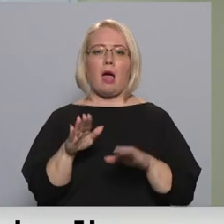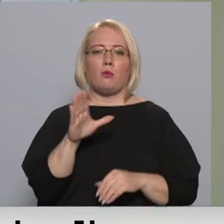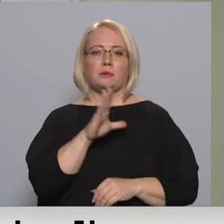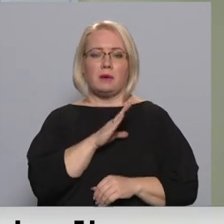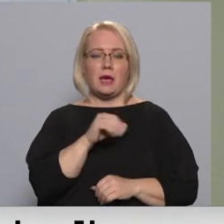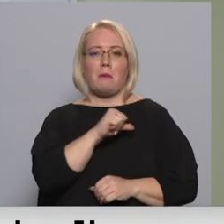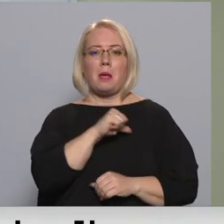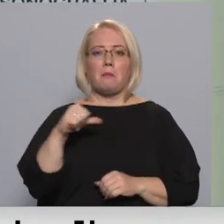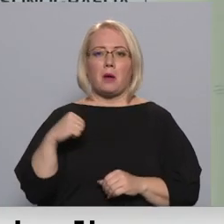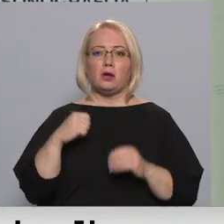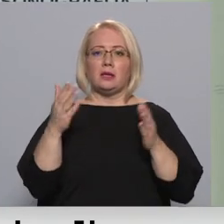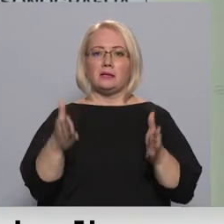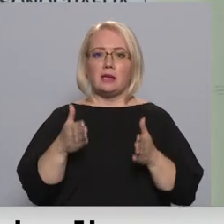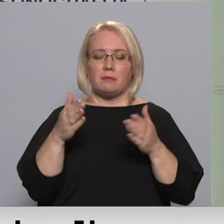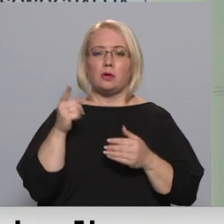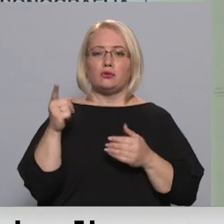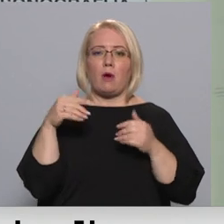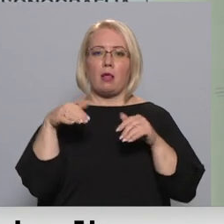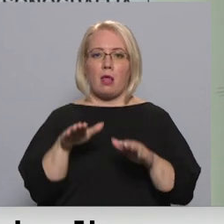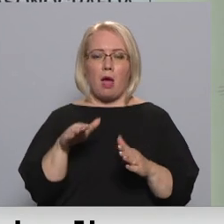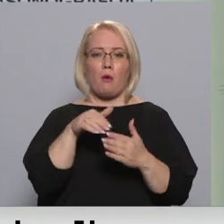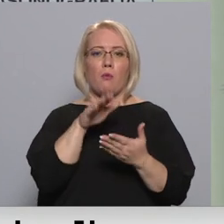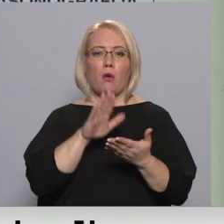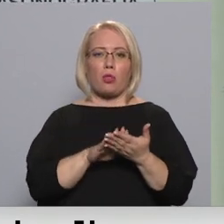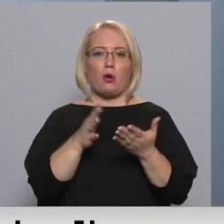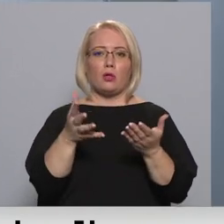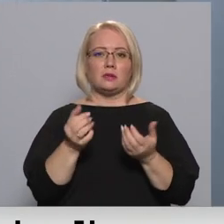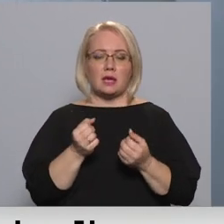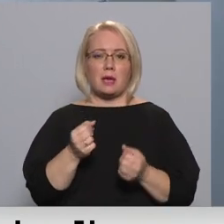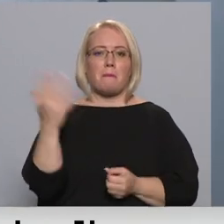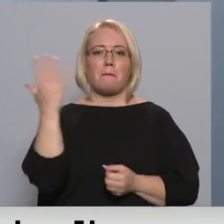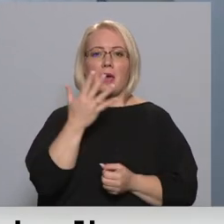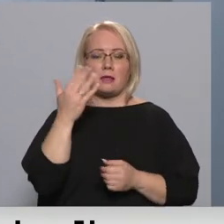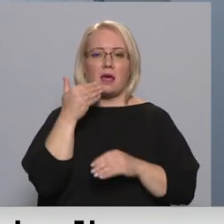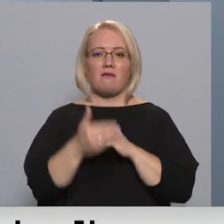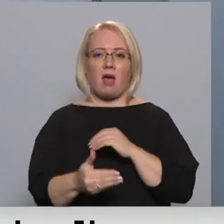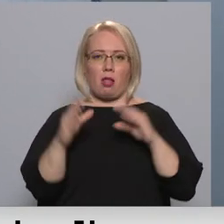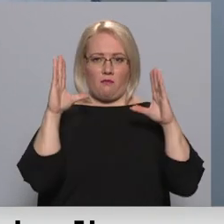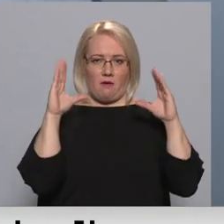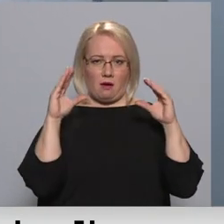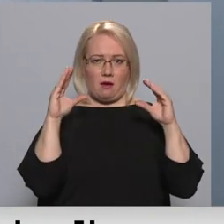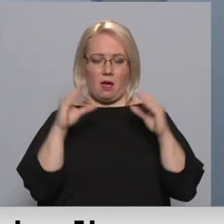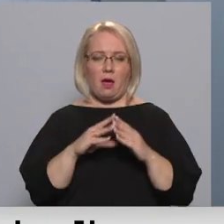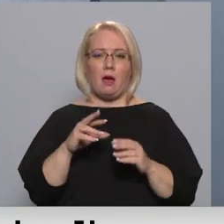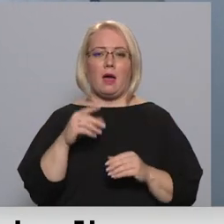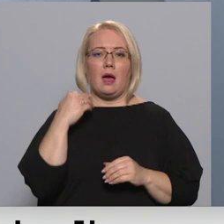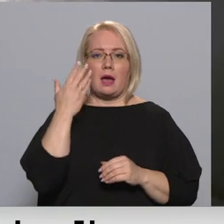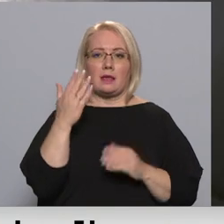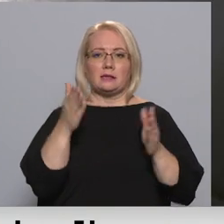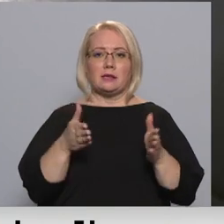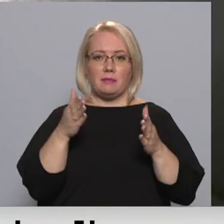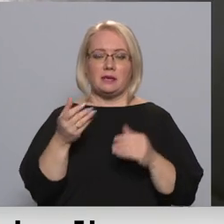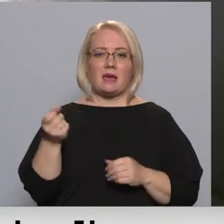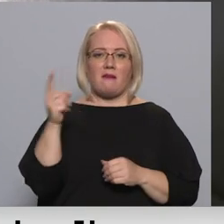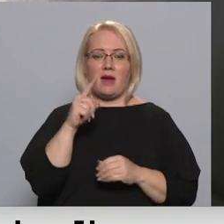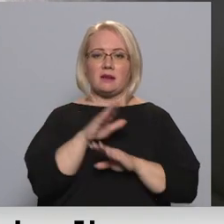pašas slimnīcas šo te lēmumu protokolu saņēma piekdienu vēlu vakarā. Respektīvi, tad, kad slimnīcās